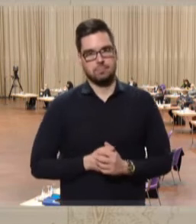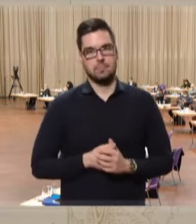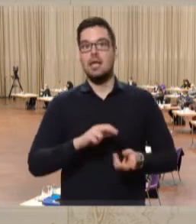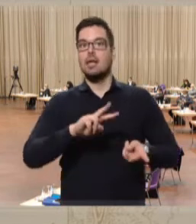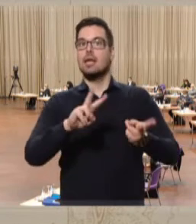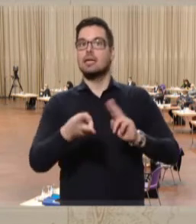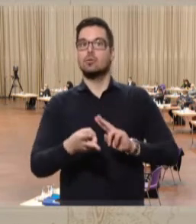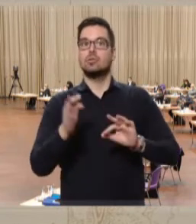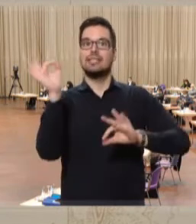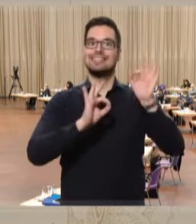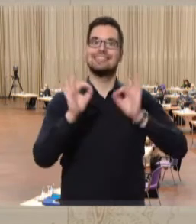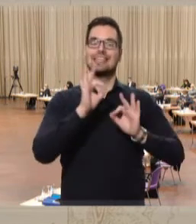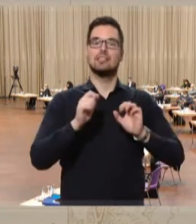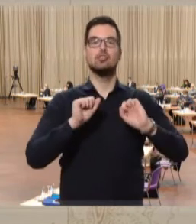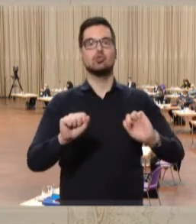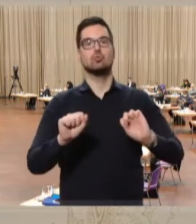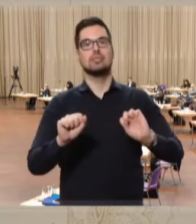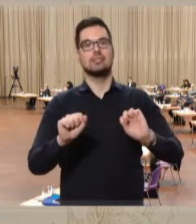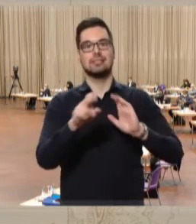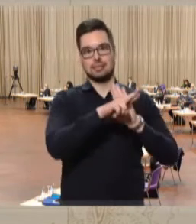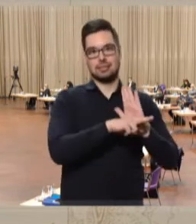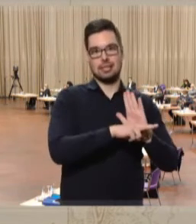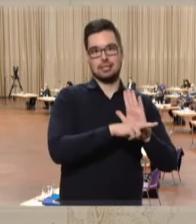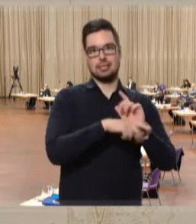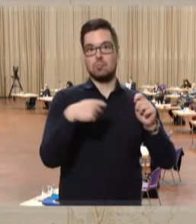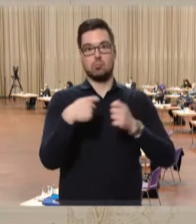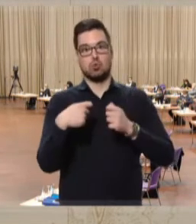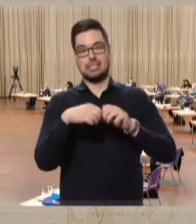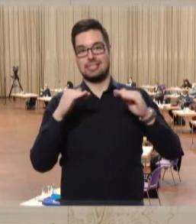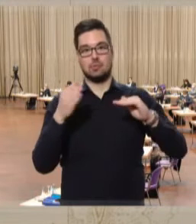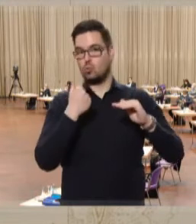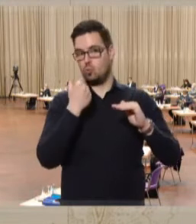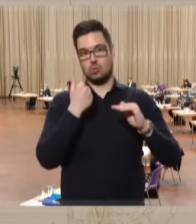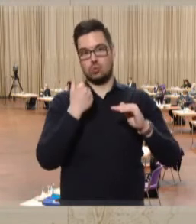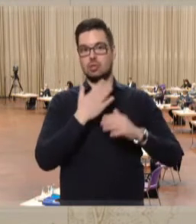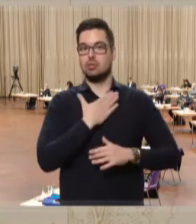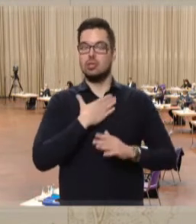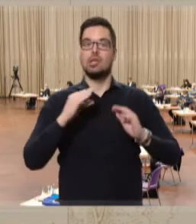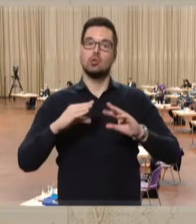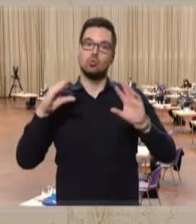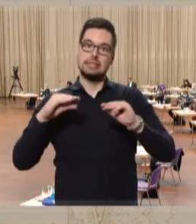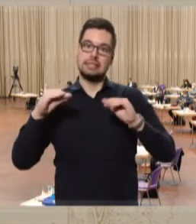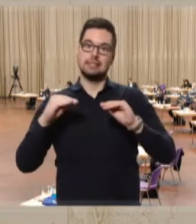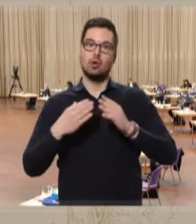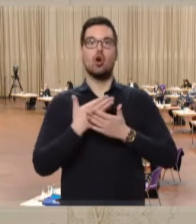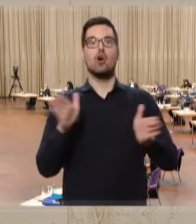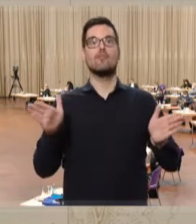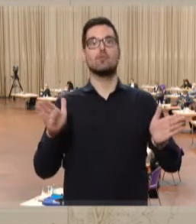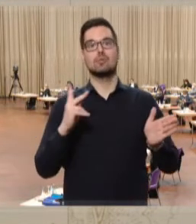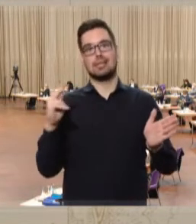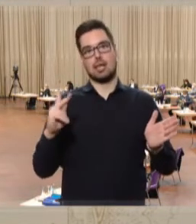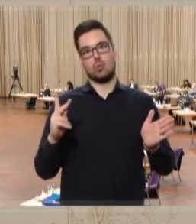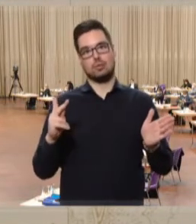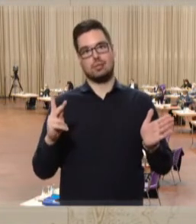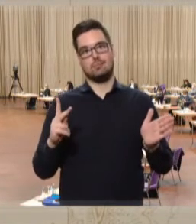Änderung des Insektenschutzgesetzes auf Bundesebene in absehbarer Zeit nicht kommt, bietet uns die Nutzung der Öffnungsklausel durch